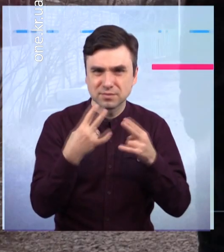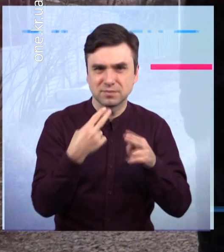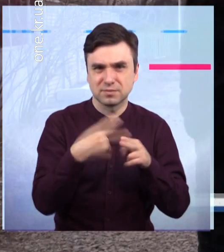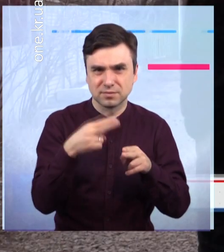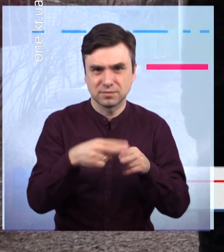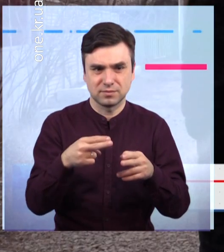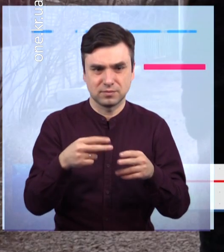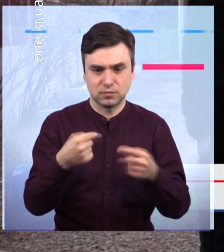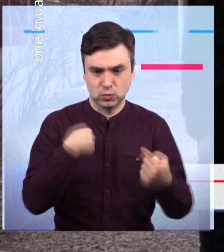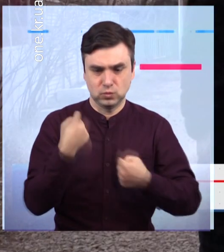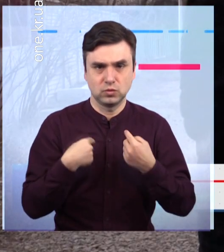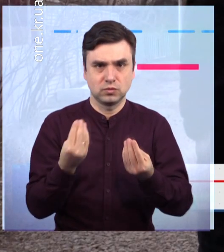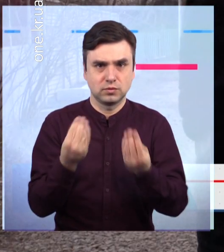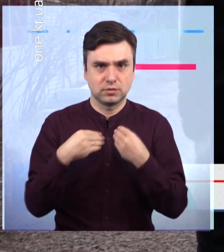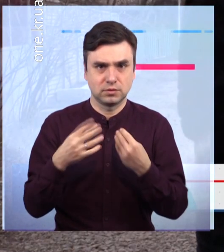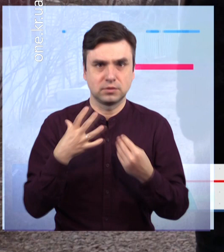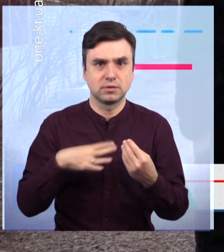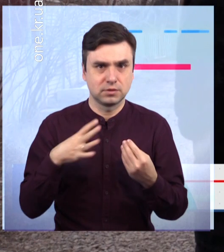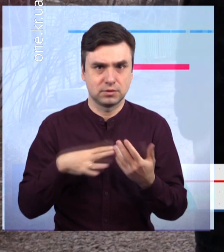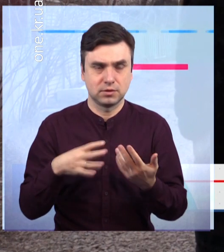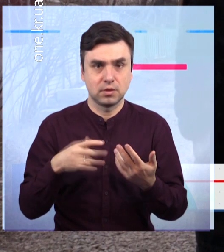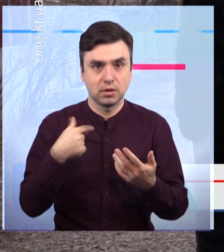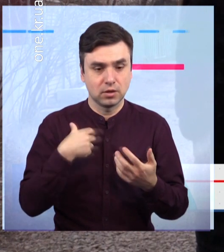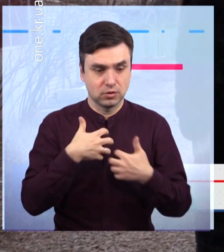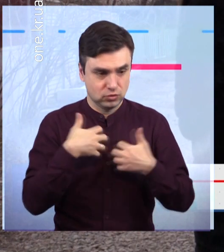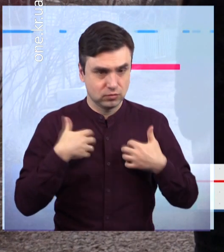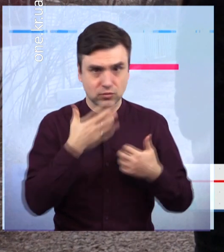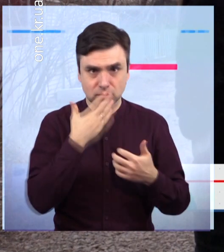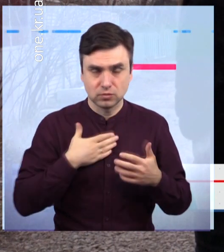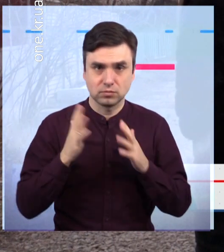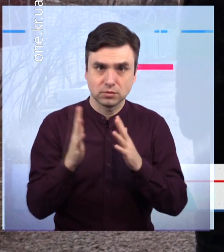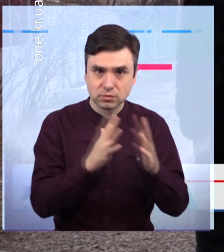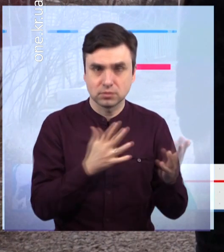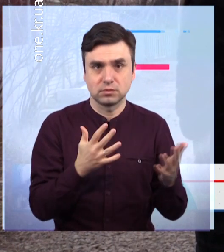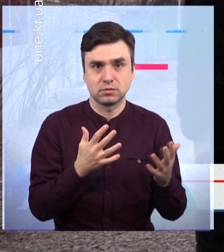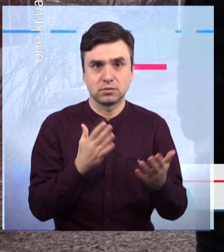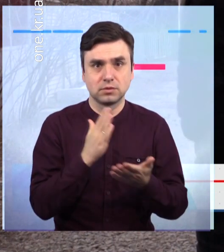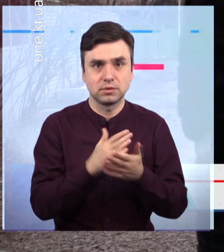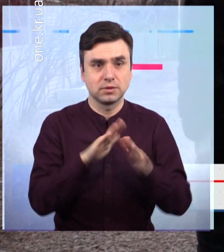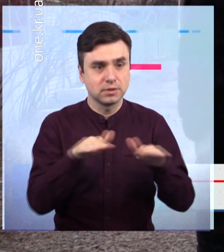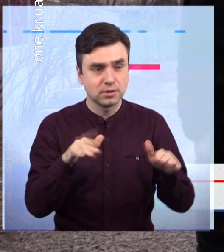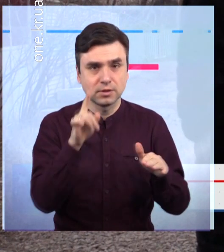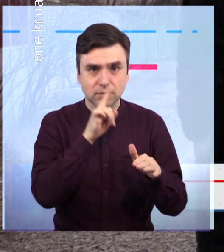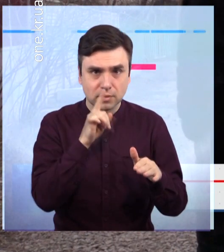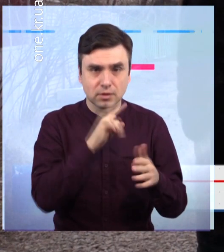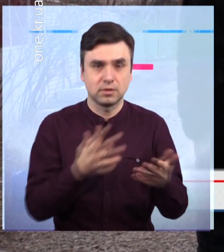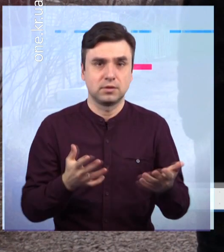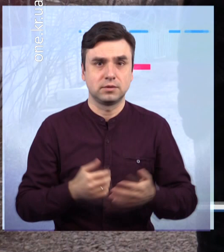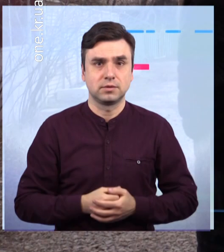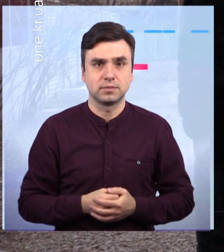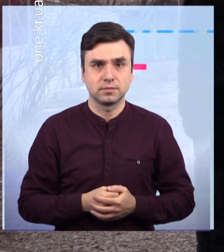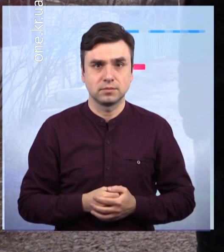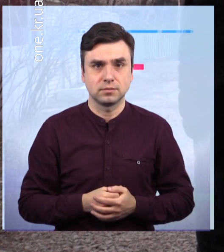жити в своєму домі, мати собаку-защитника і якісь нехороші люди тровлять їх? Що це